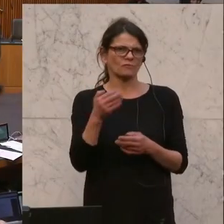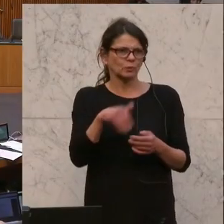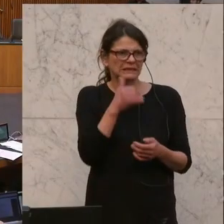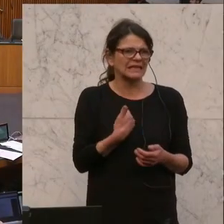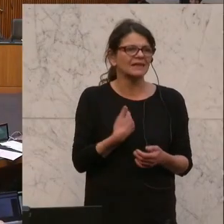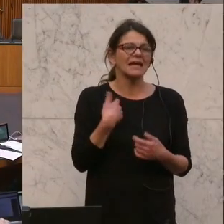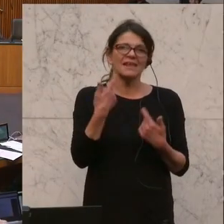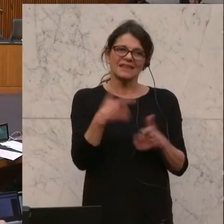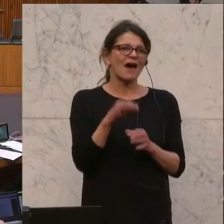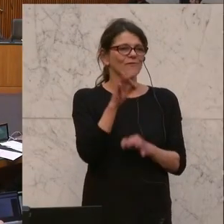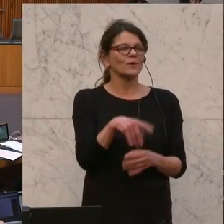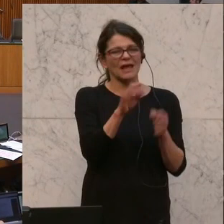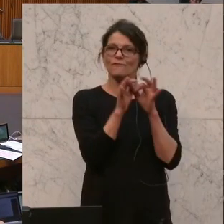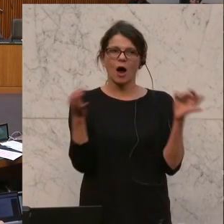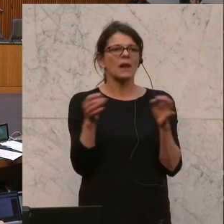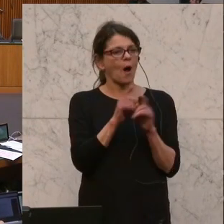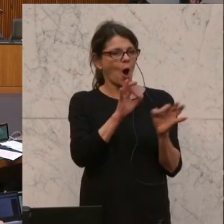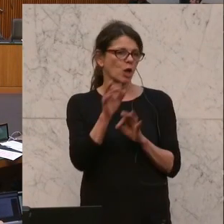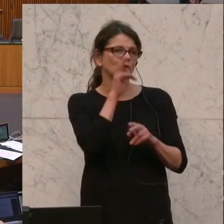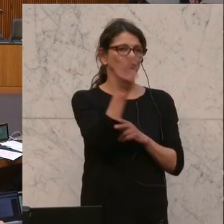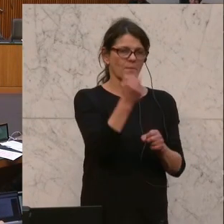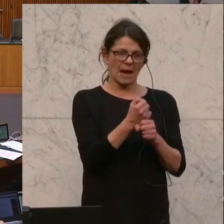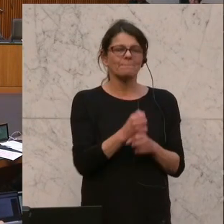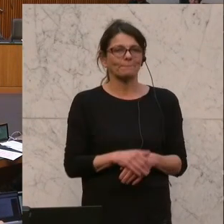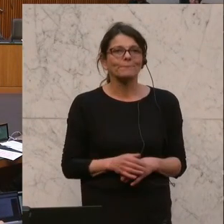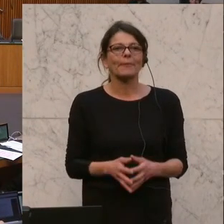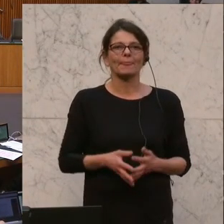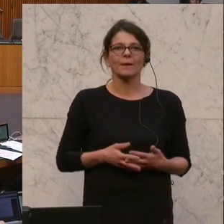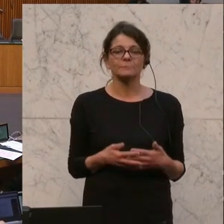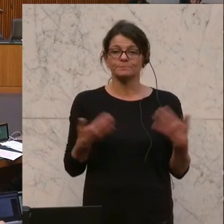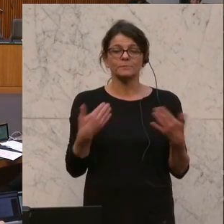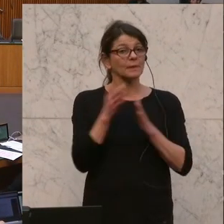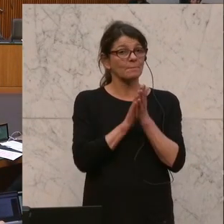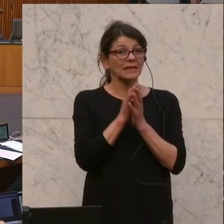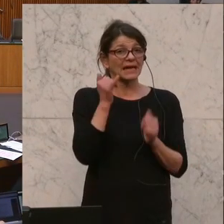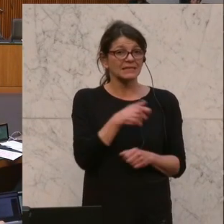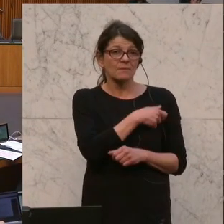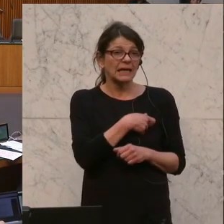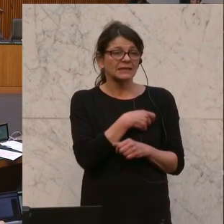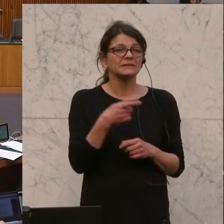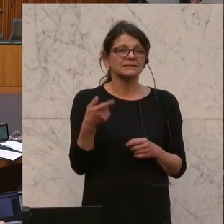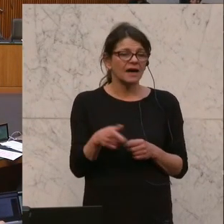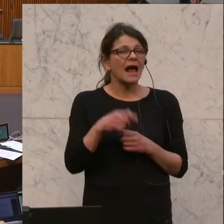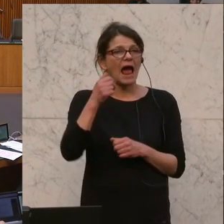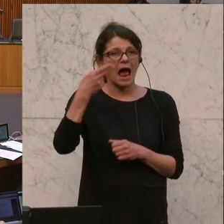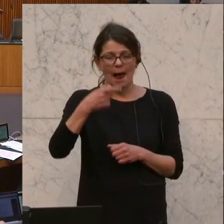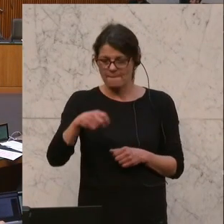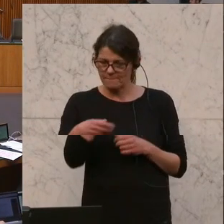Erwerbstätigen. Die Stimmen der Pensionistinnen und Pensionisten würde man sich damit kaufen, kritisierte